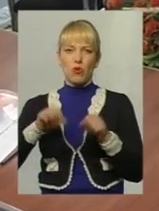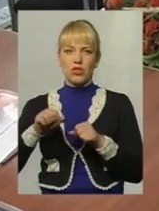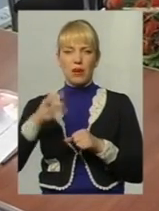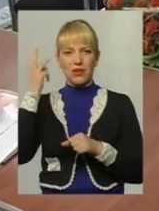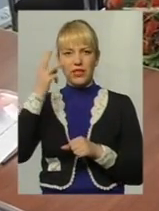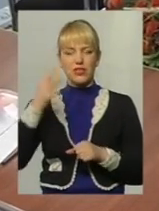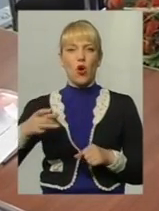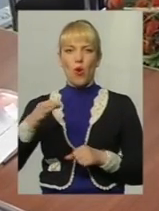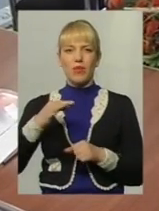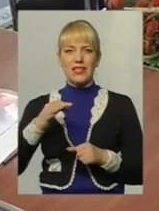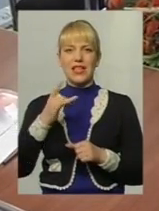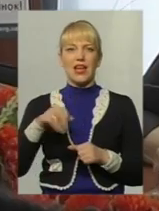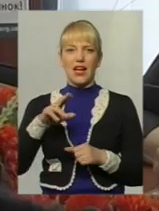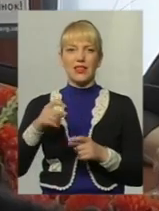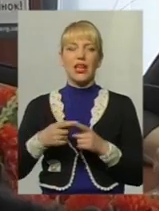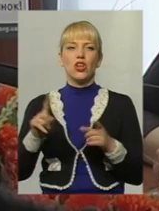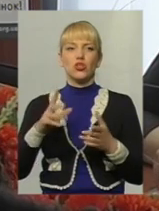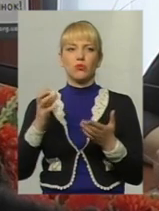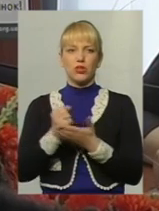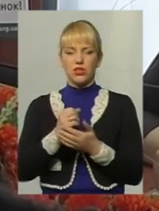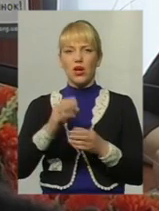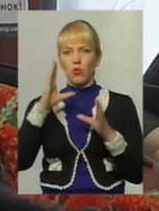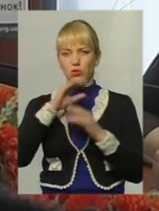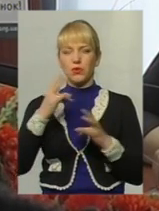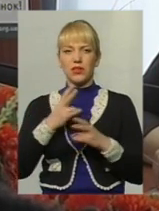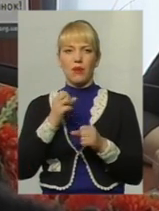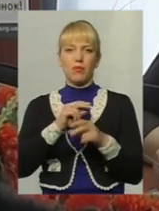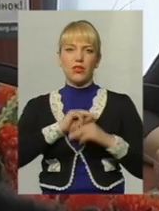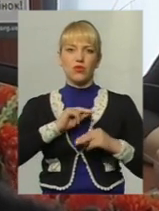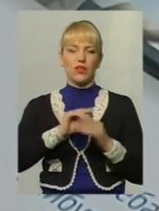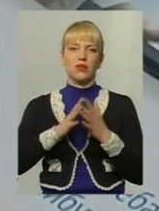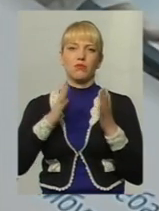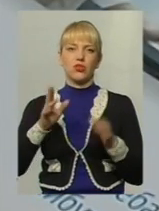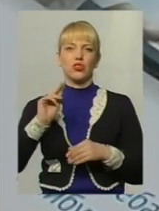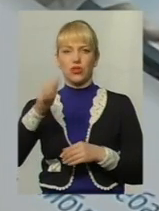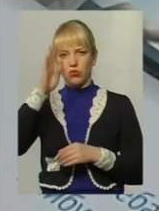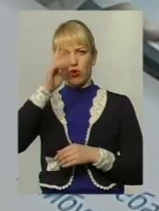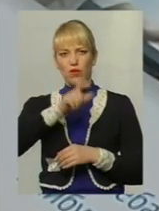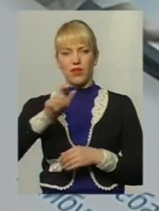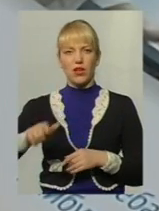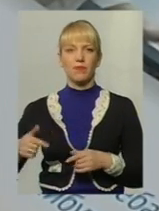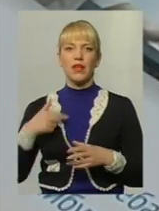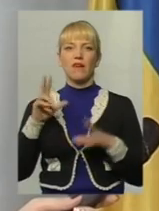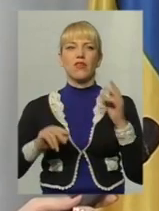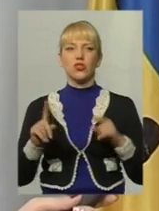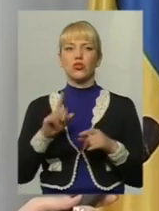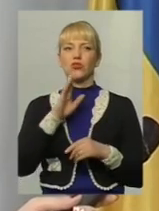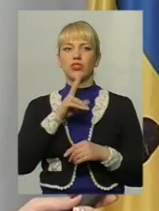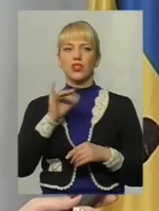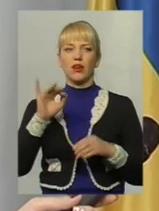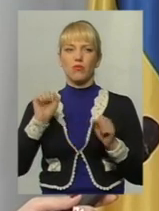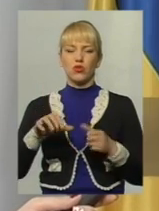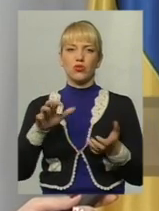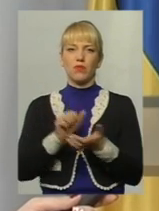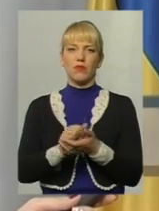аби досягнути успіху, нерідко доводиться працювати навіть більше, аніж чоловікам. Вважається, що у нас жінки можуть займати,